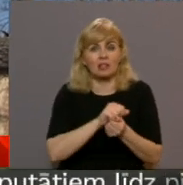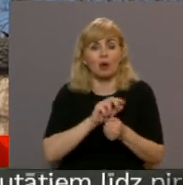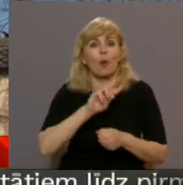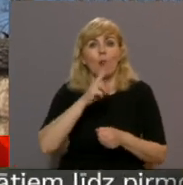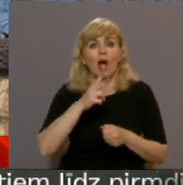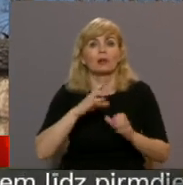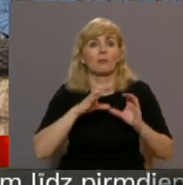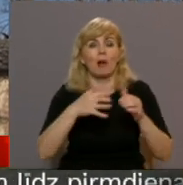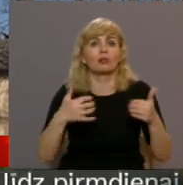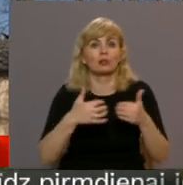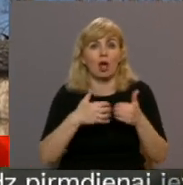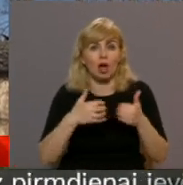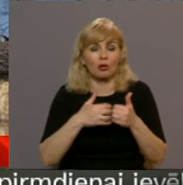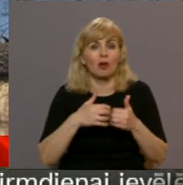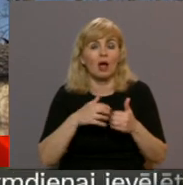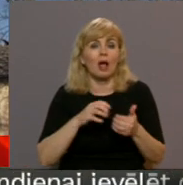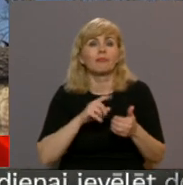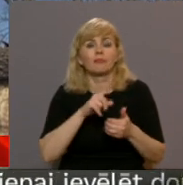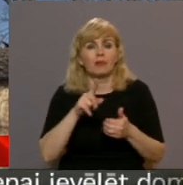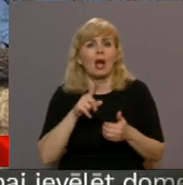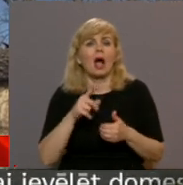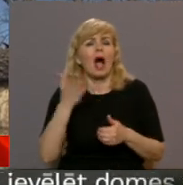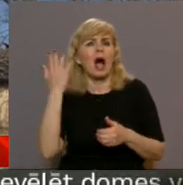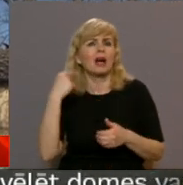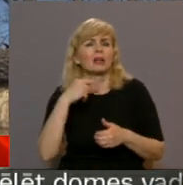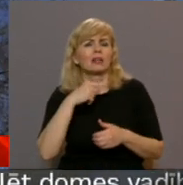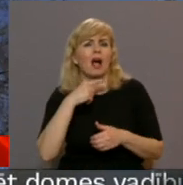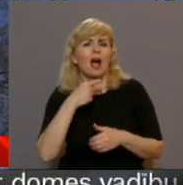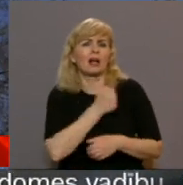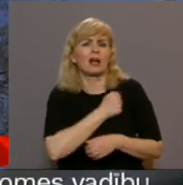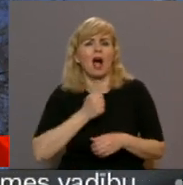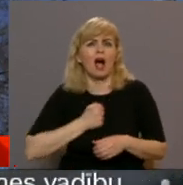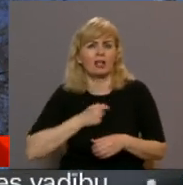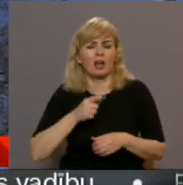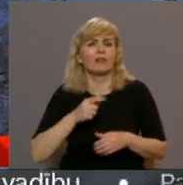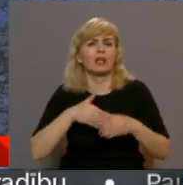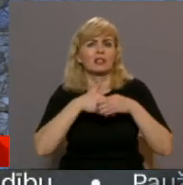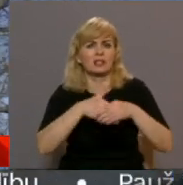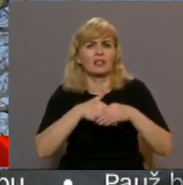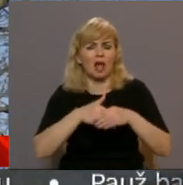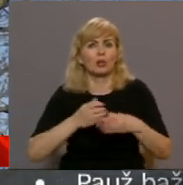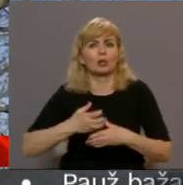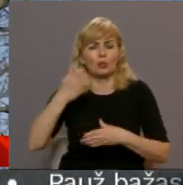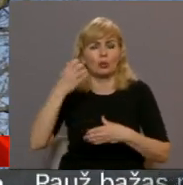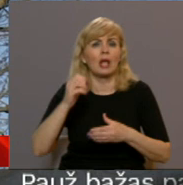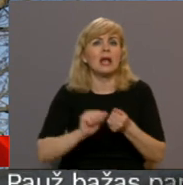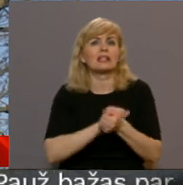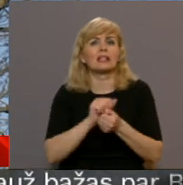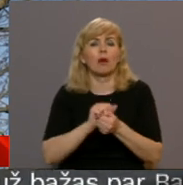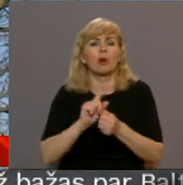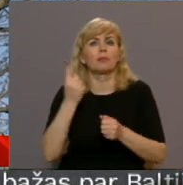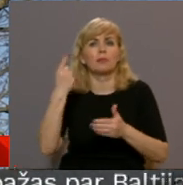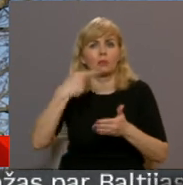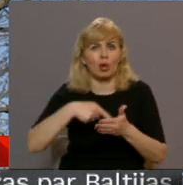pasaules karu laikā. Glīst leģenda, ka divi grievu karēvi toreiz sadarējuši vai tūrni izdosies iznīcināt ar pirmo reizi. Tās gan